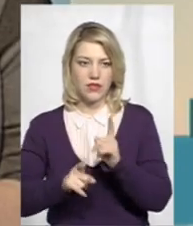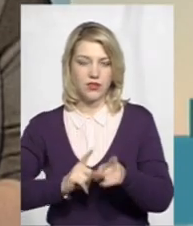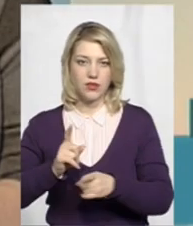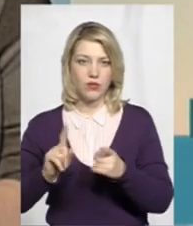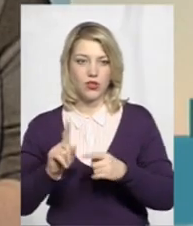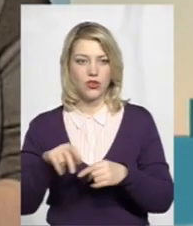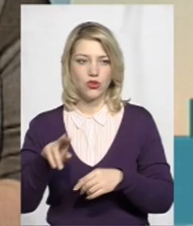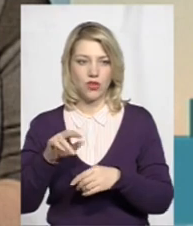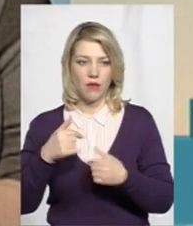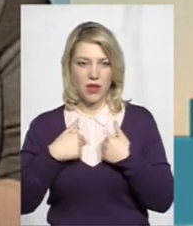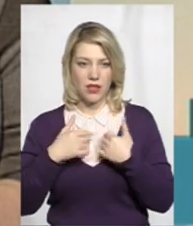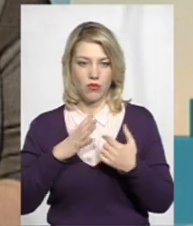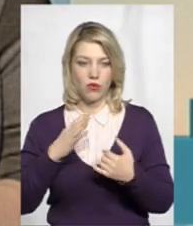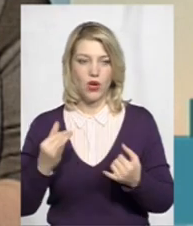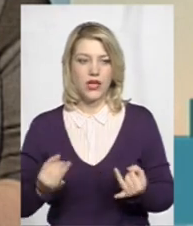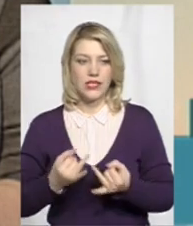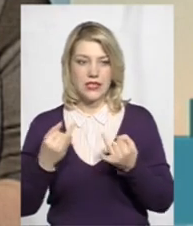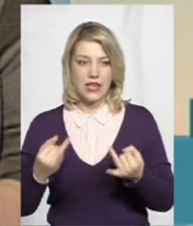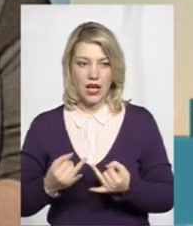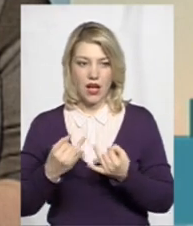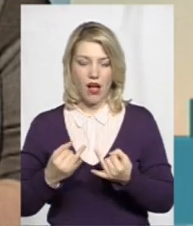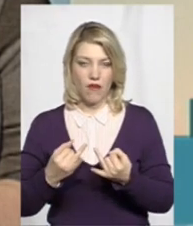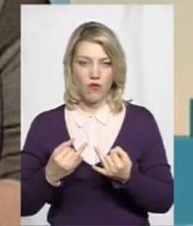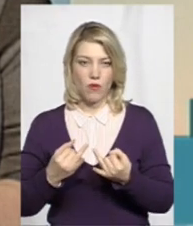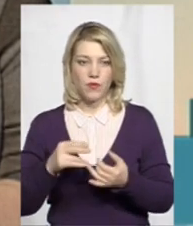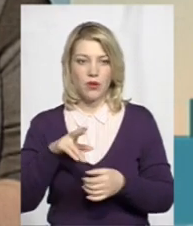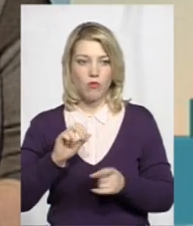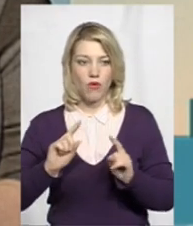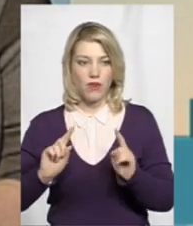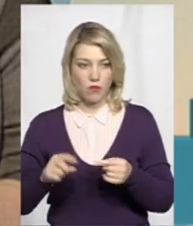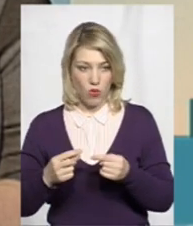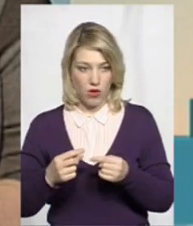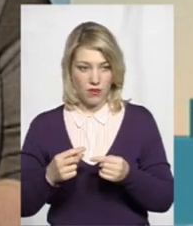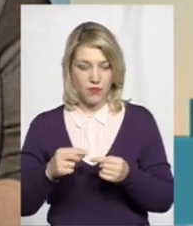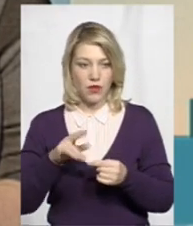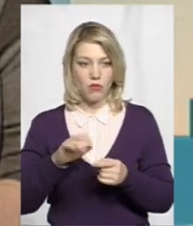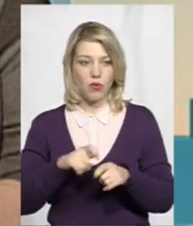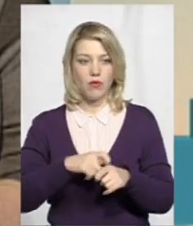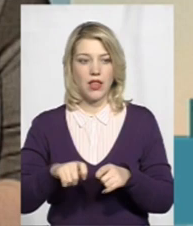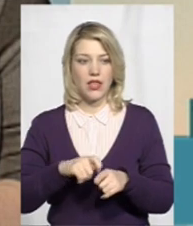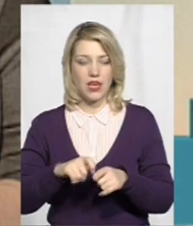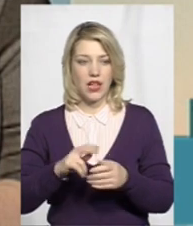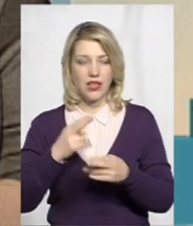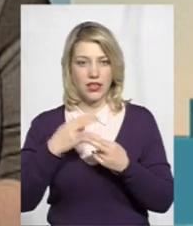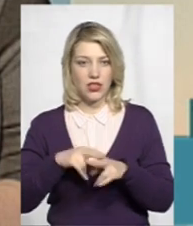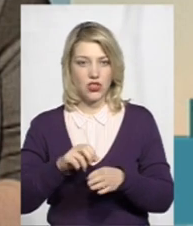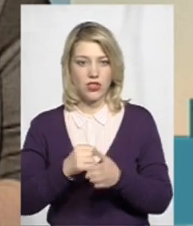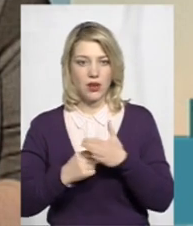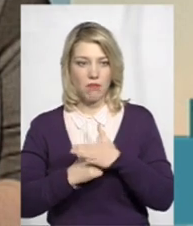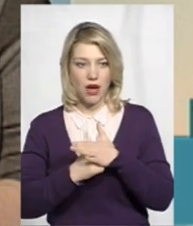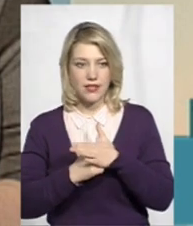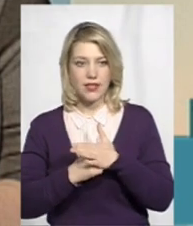І, що досить для мене цікаво було, то от по вимогам, по матеріально-технічній базі, по